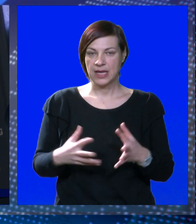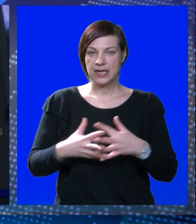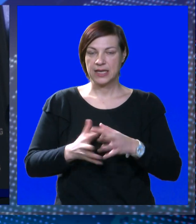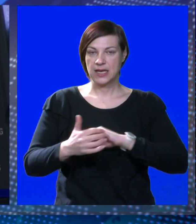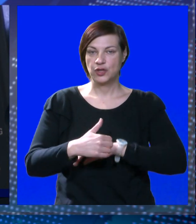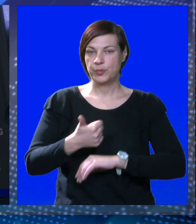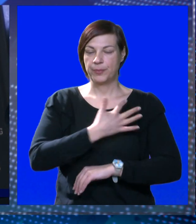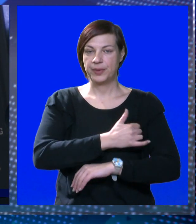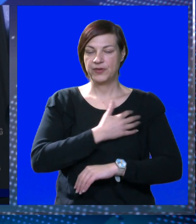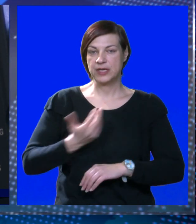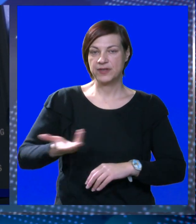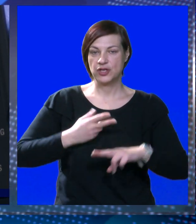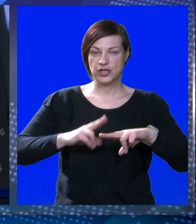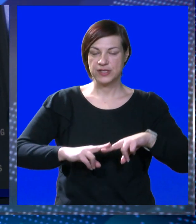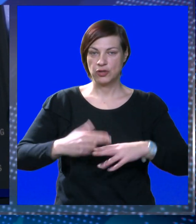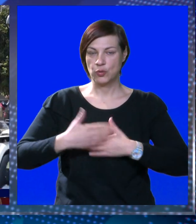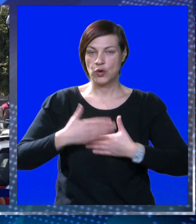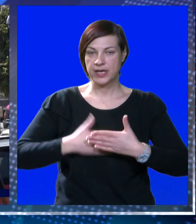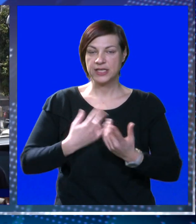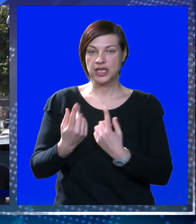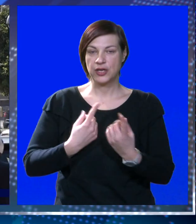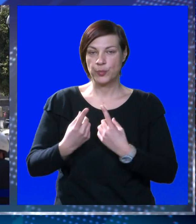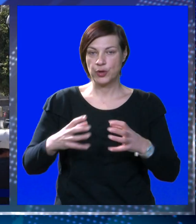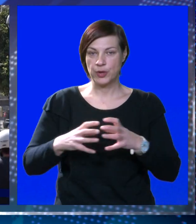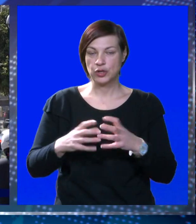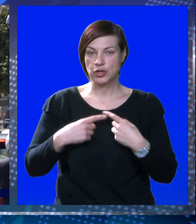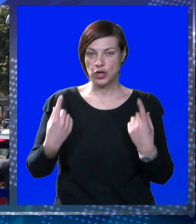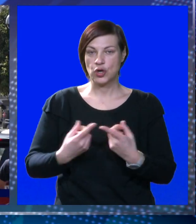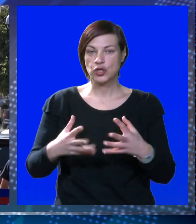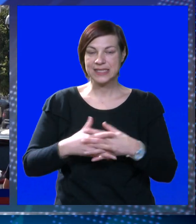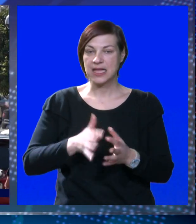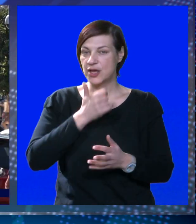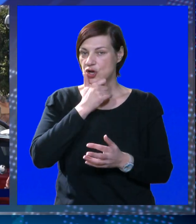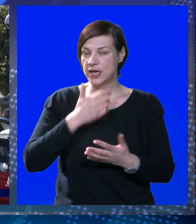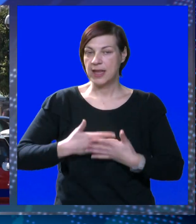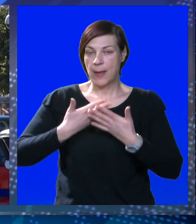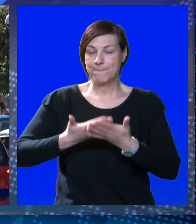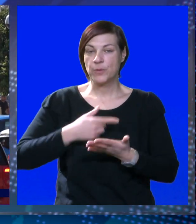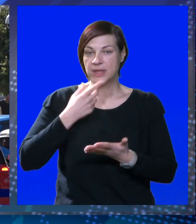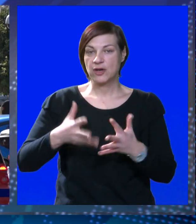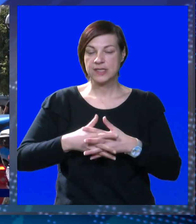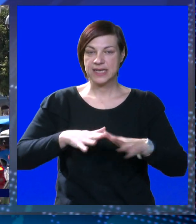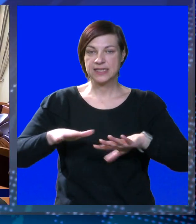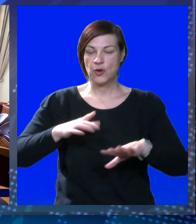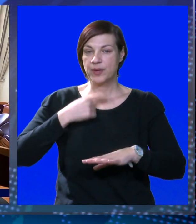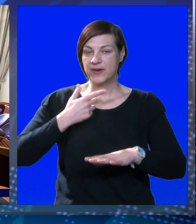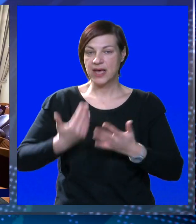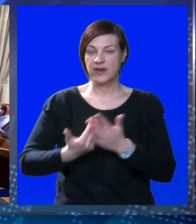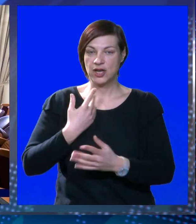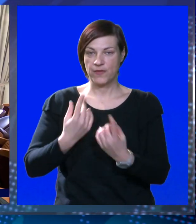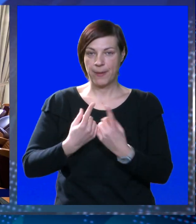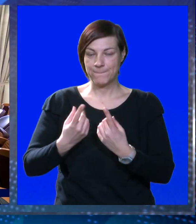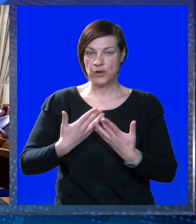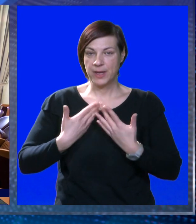Grad Dubrovnik 1. u Hrvatskoj donosi odluku o ograničenju prometa u zoni oko povijesne jezgre. Pompozno su tako iz gradske uprave